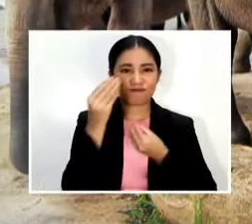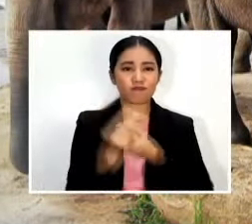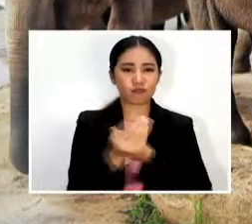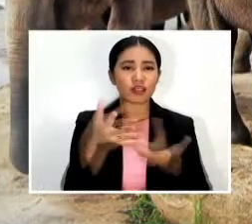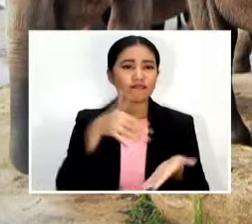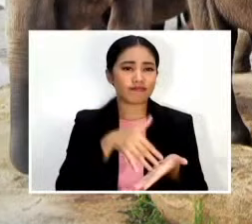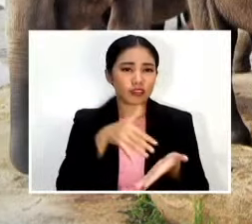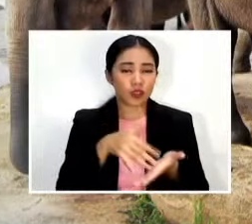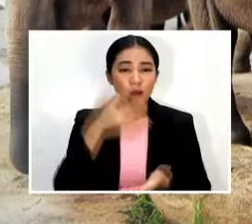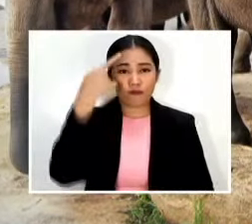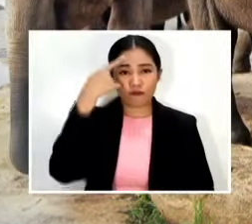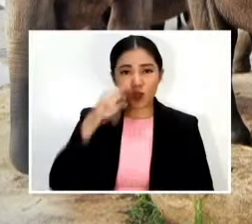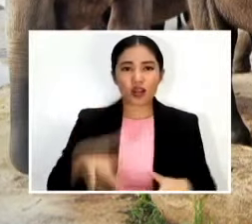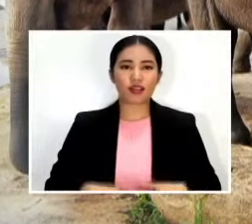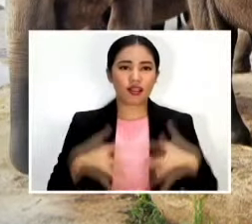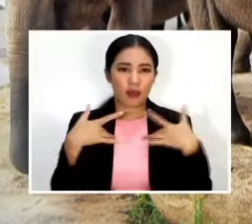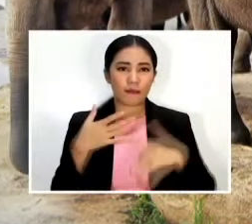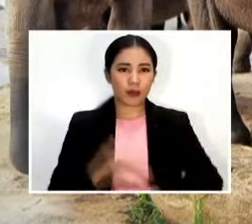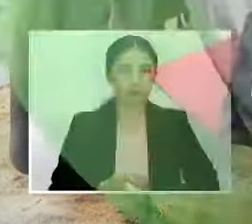upang buhay ay bumuti